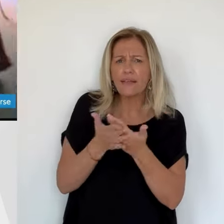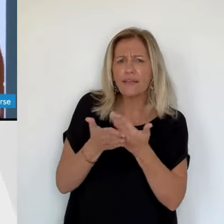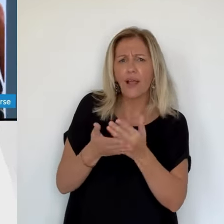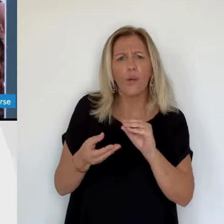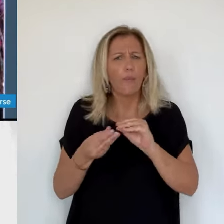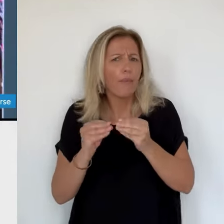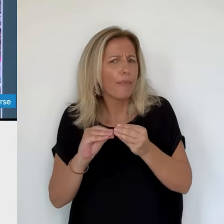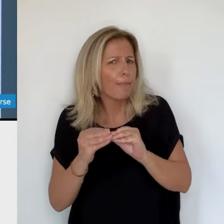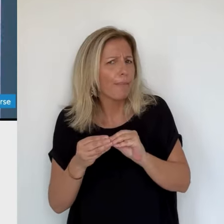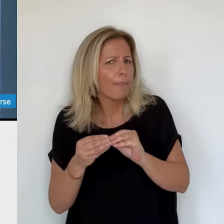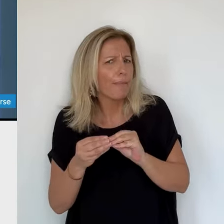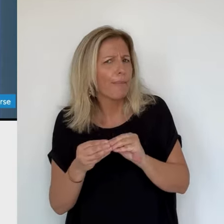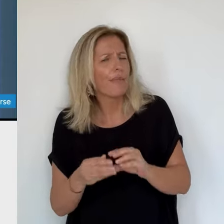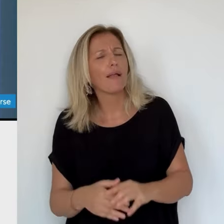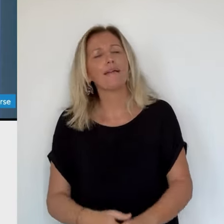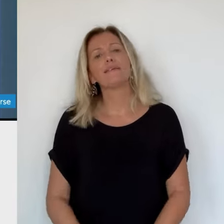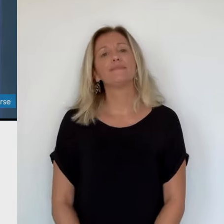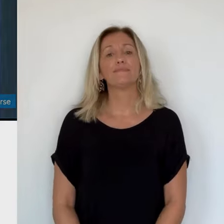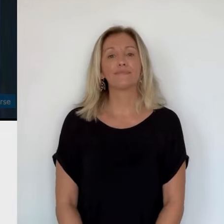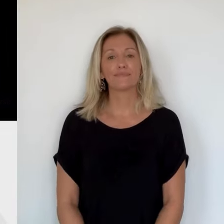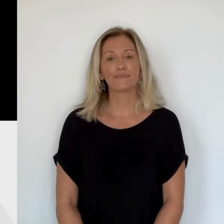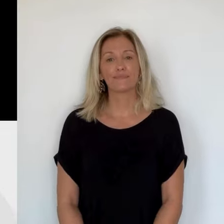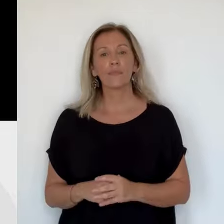un peu comme les autres et c'est peut-être ça le problème.